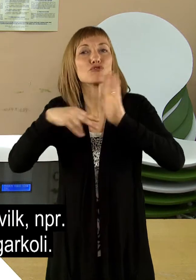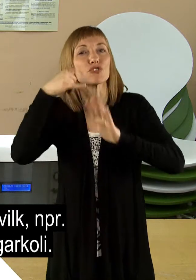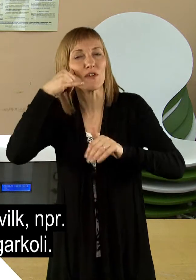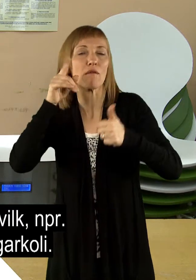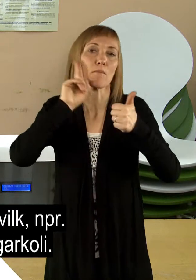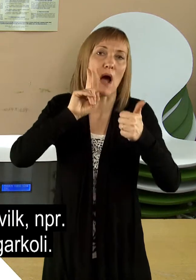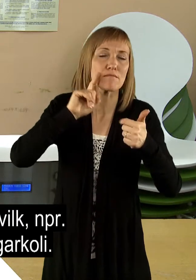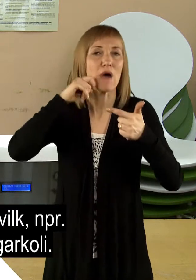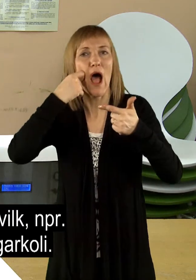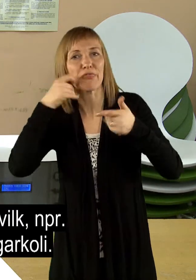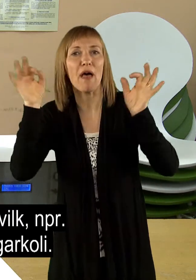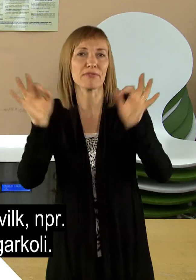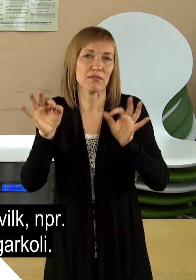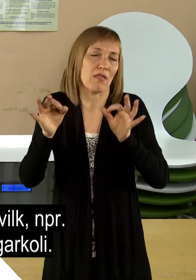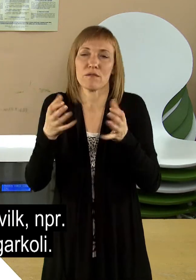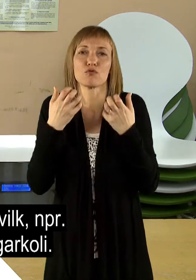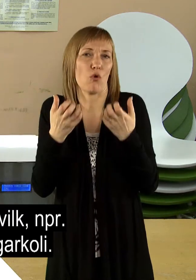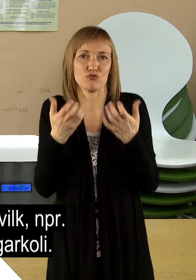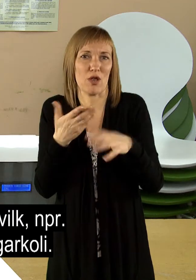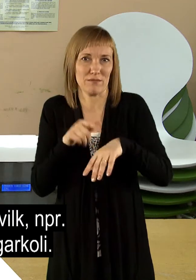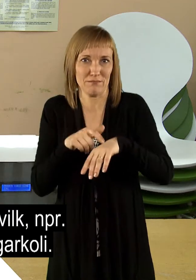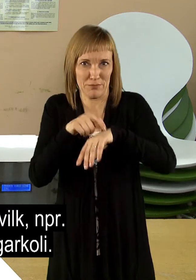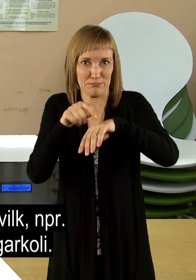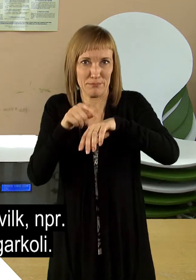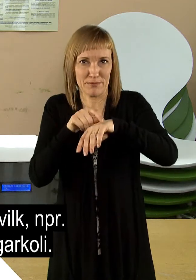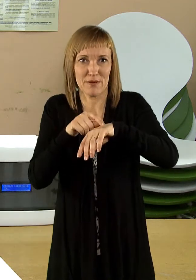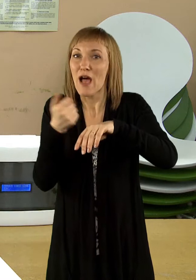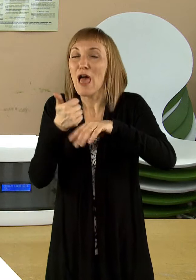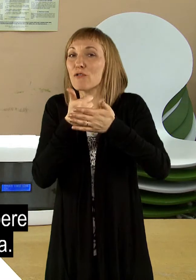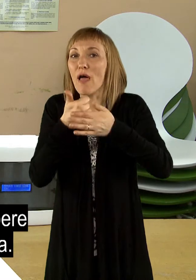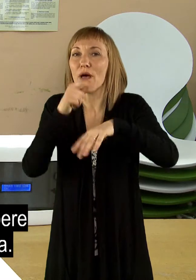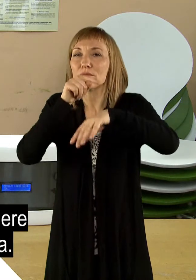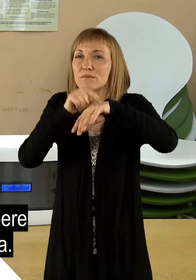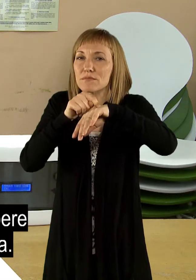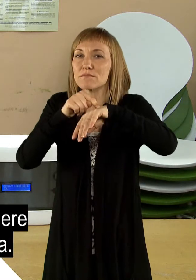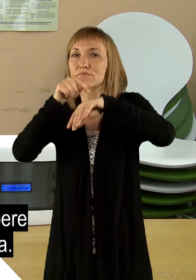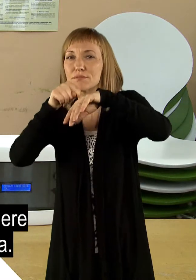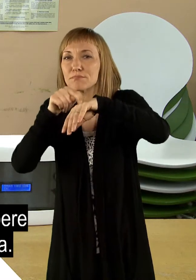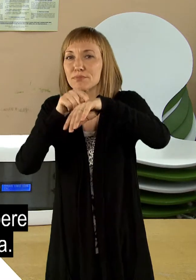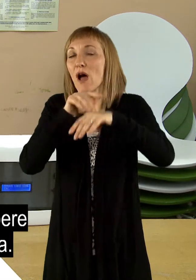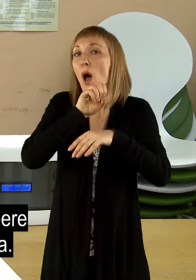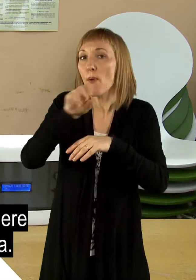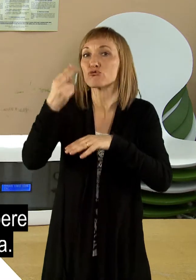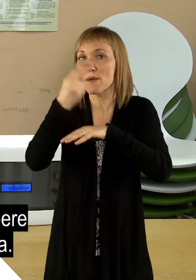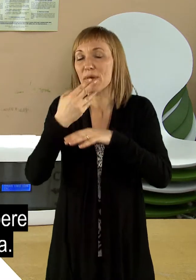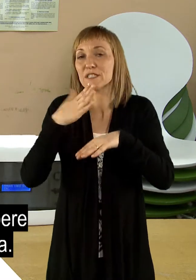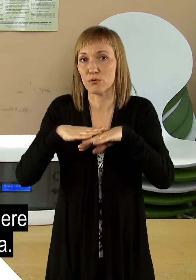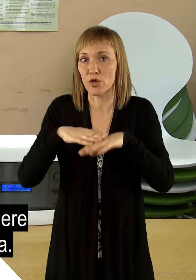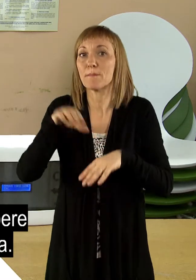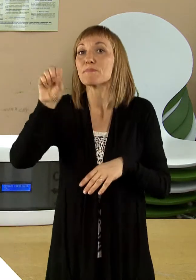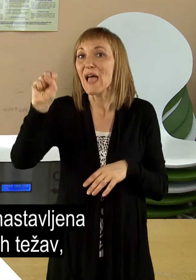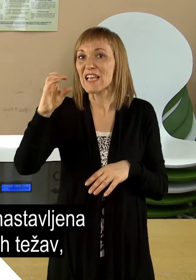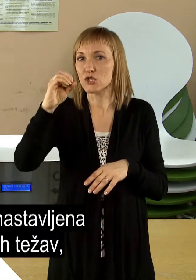mamo, četa, teto, kogarkoli. In dejansko lahko bere, pošilja njihova sporočila.